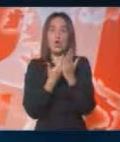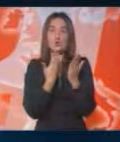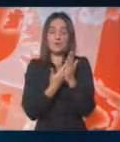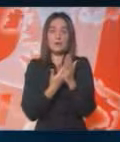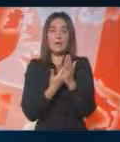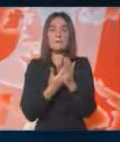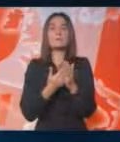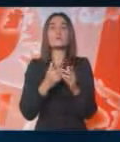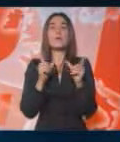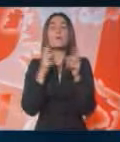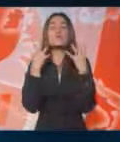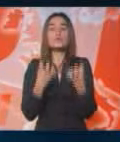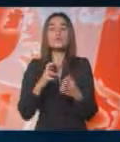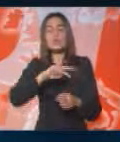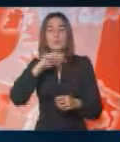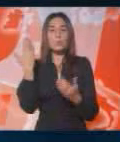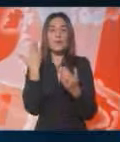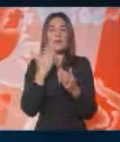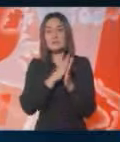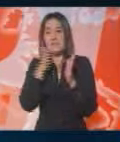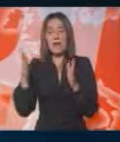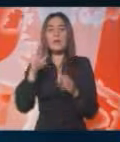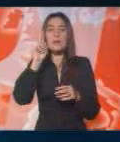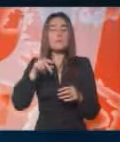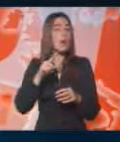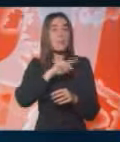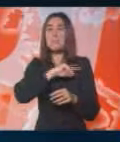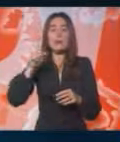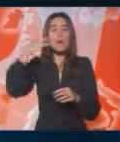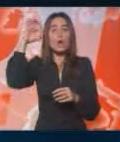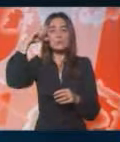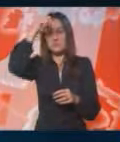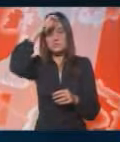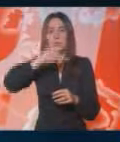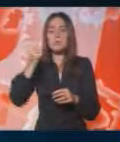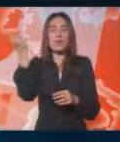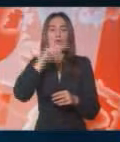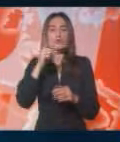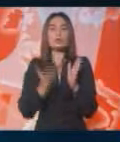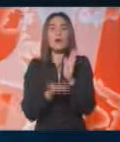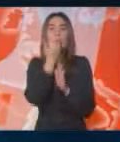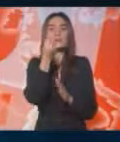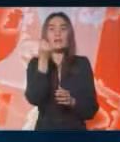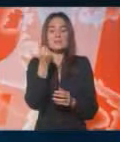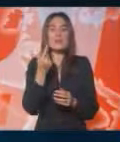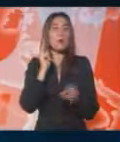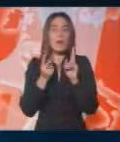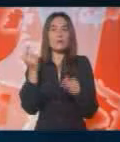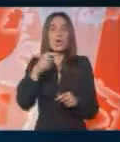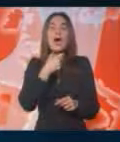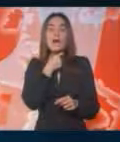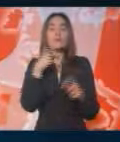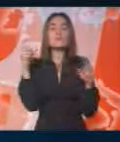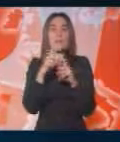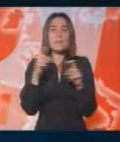u suši, s druge strane imamo da nigde osim u Srbiji nije došlo do rasta cena do kakvog je došlo u augustu i